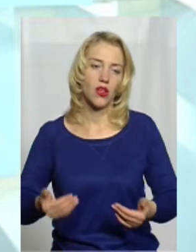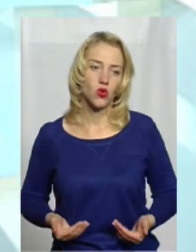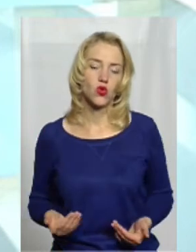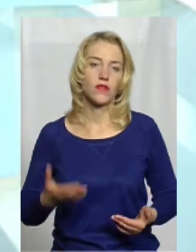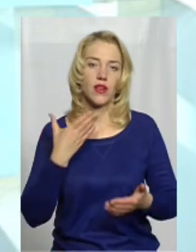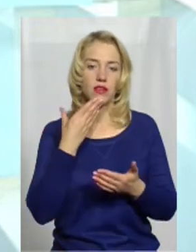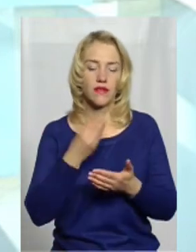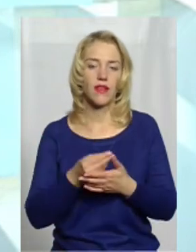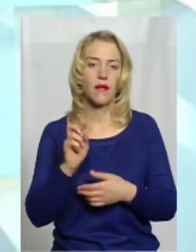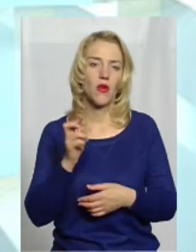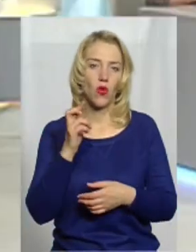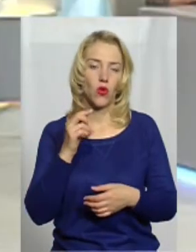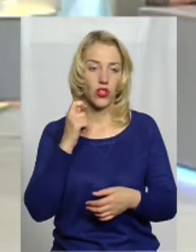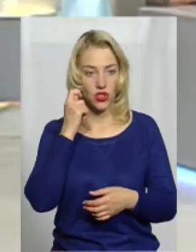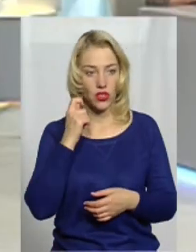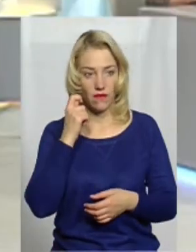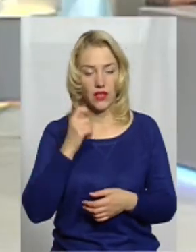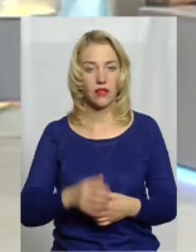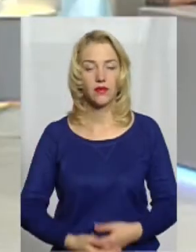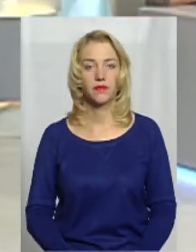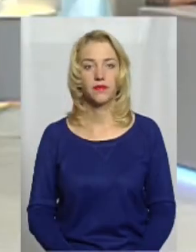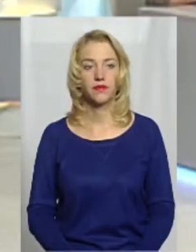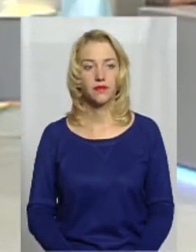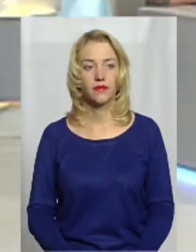біологічного віку на кінологічному центрі.